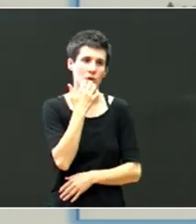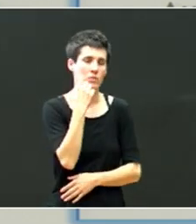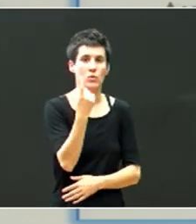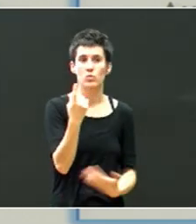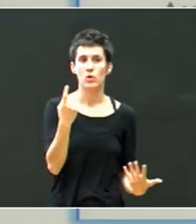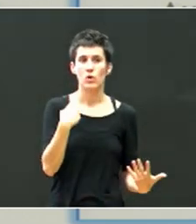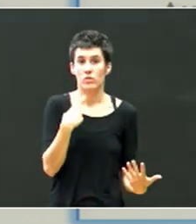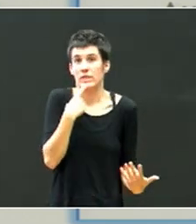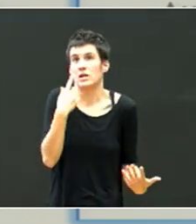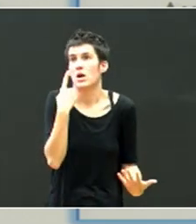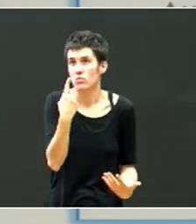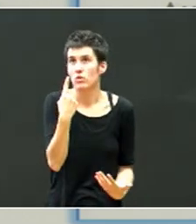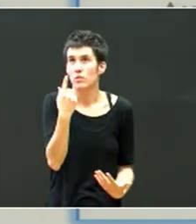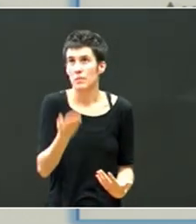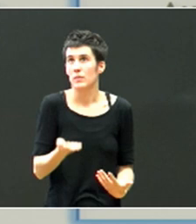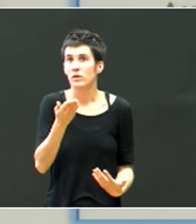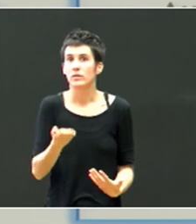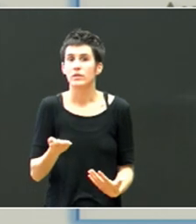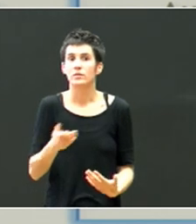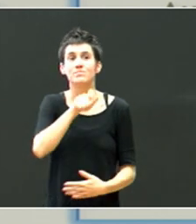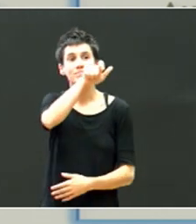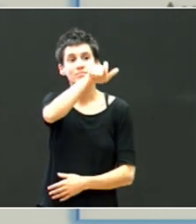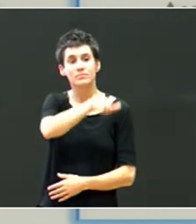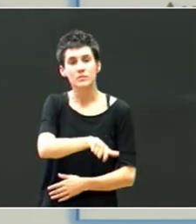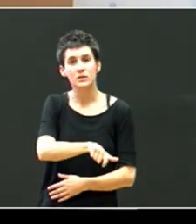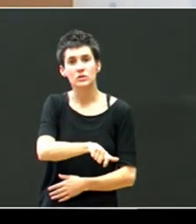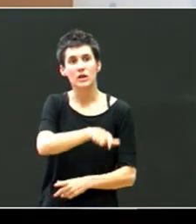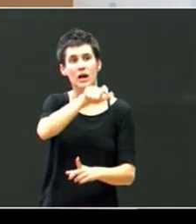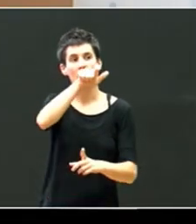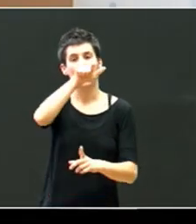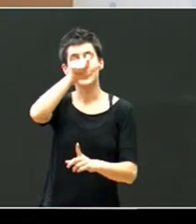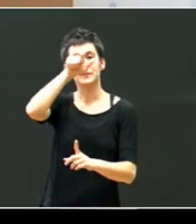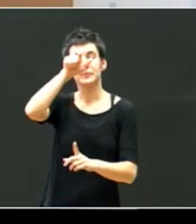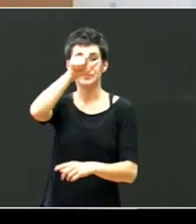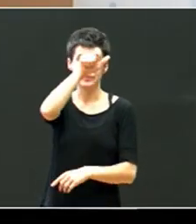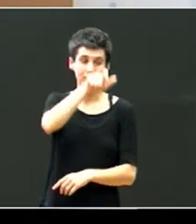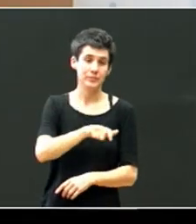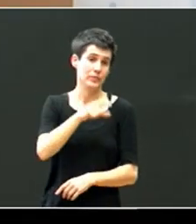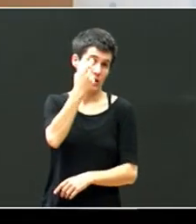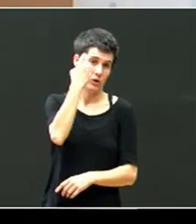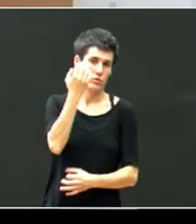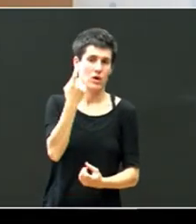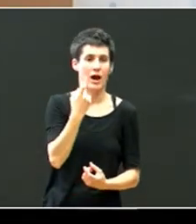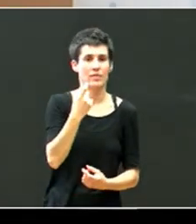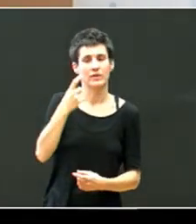bada, nik epeatuko nauke, pertsonaren, erreferentzia, edo figura, eldu baten erreferentzia, segurua.